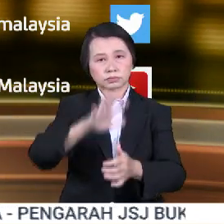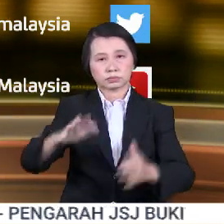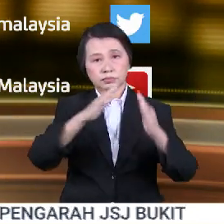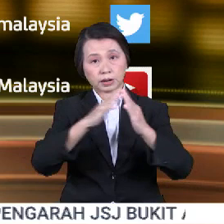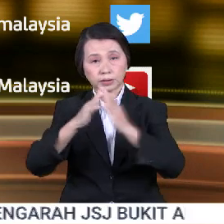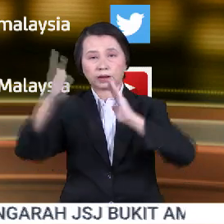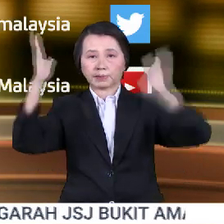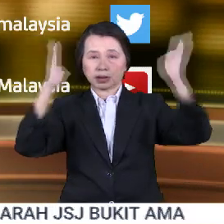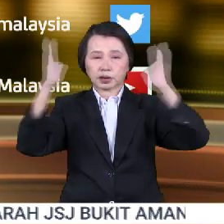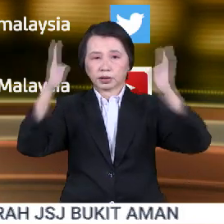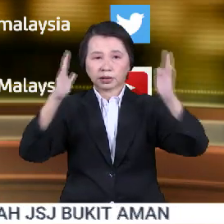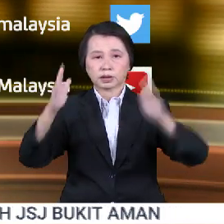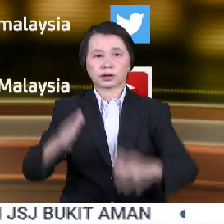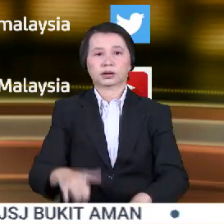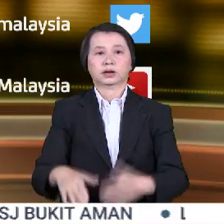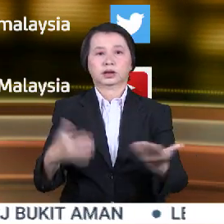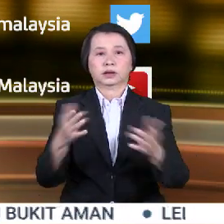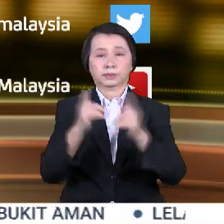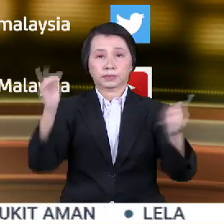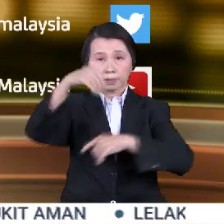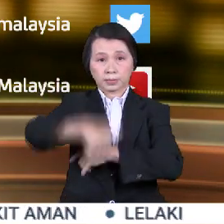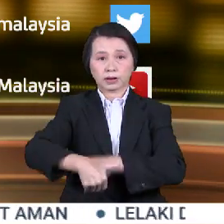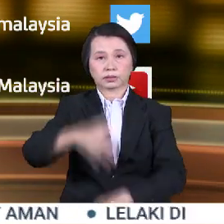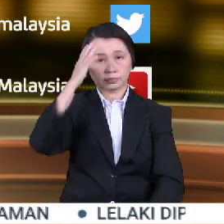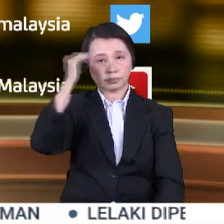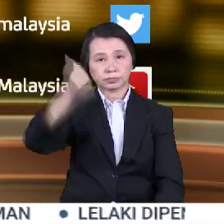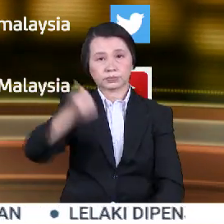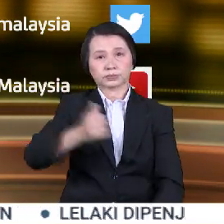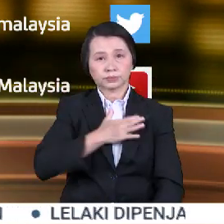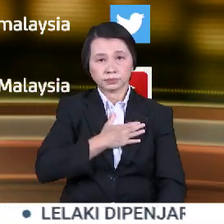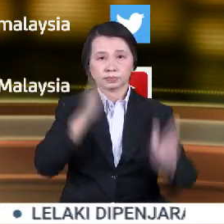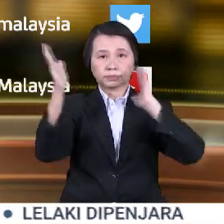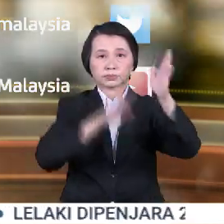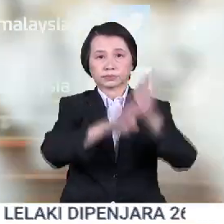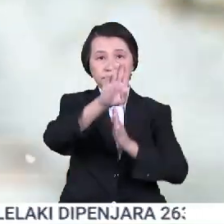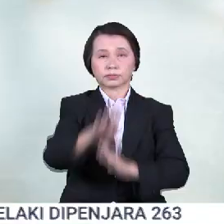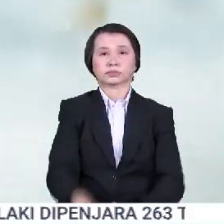bandar-bandar utama di seluruh Malaysia sepanjang malam nanti. Assalamualaikum dan Salam Malaysia Madani.